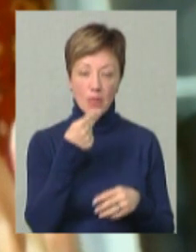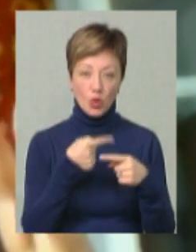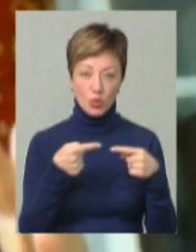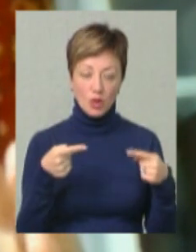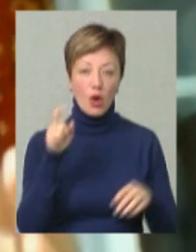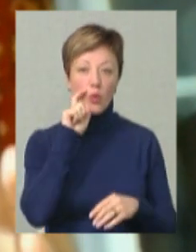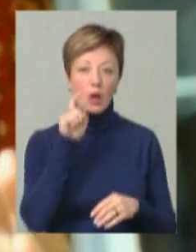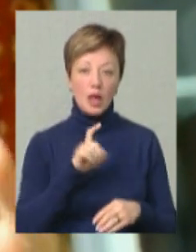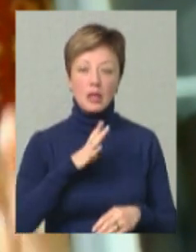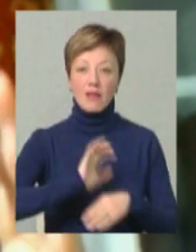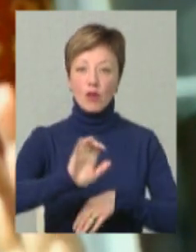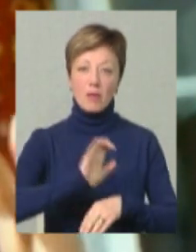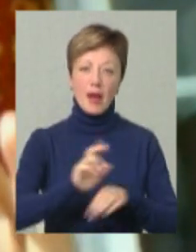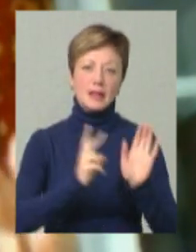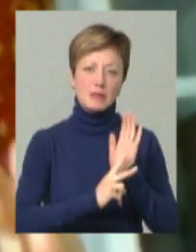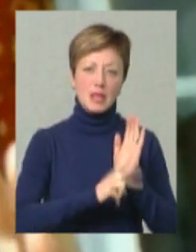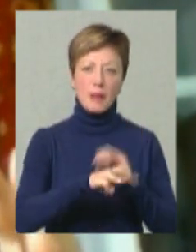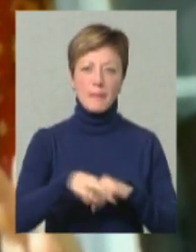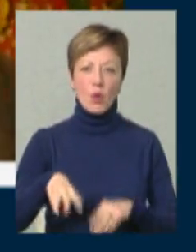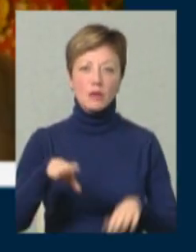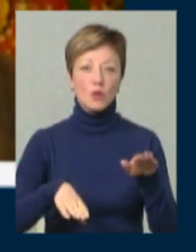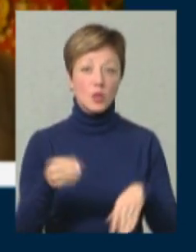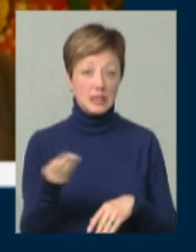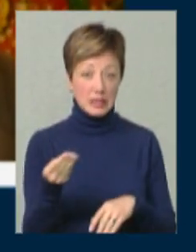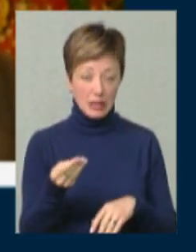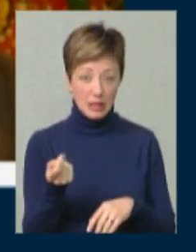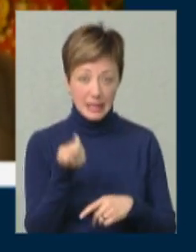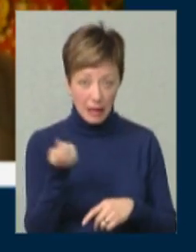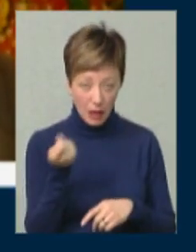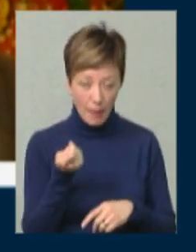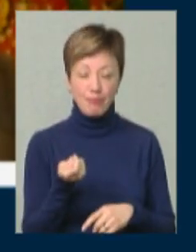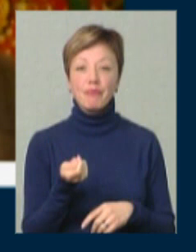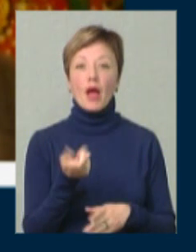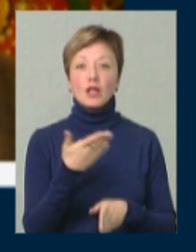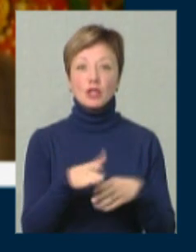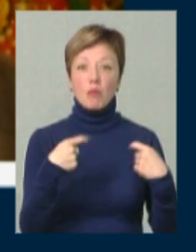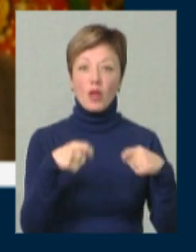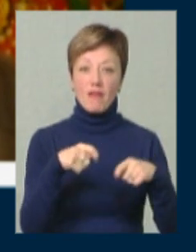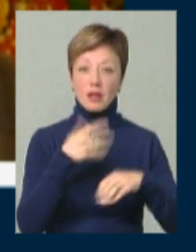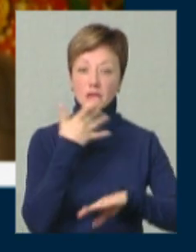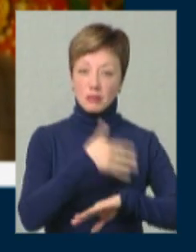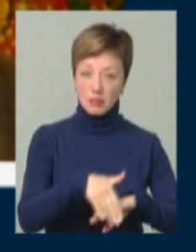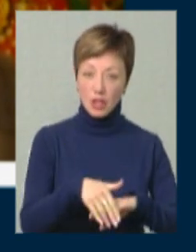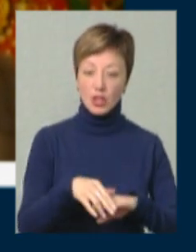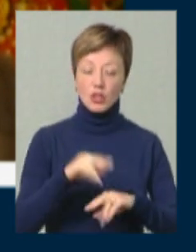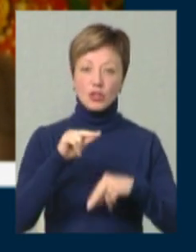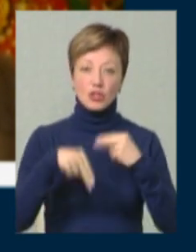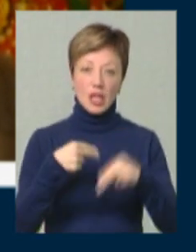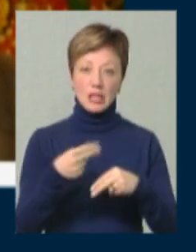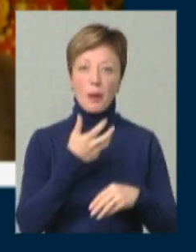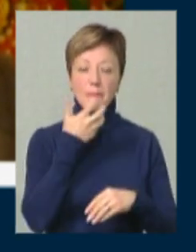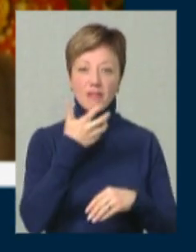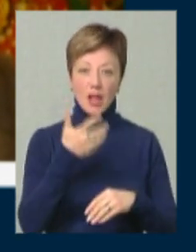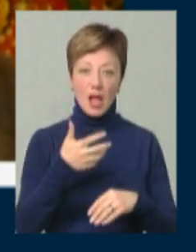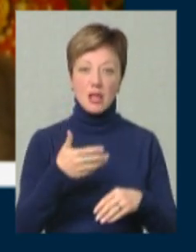Україна виробляла 70 мільйонів тонн зерна. Основна частина продавалася на експорт через південні порти.